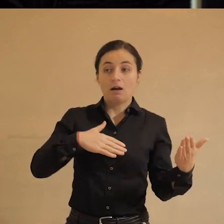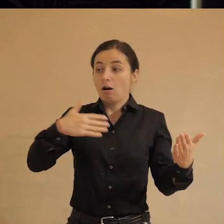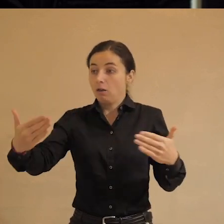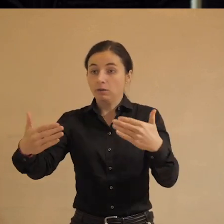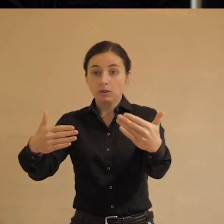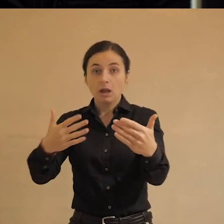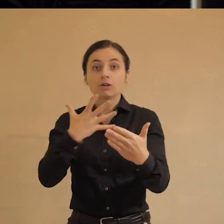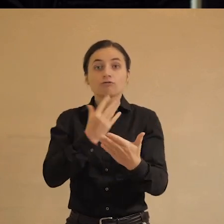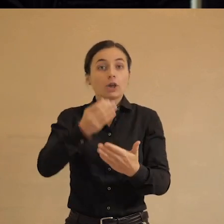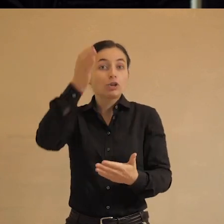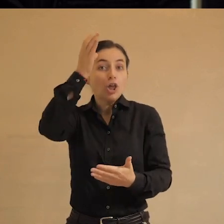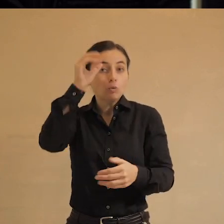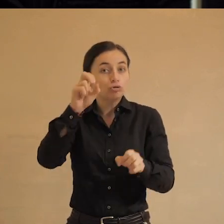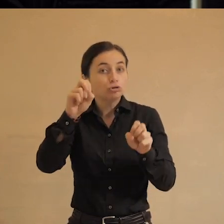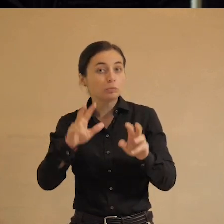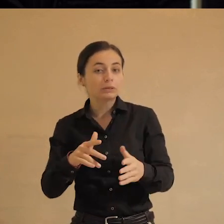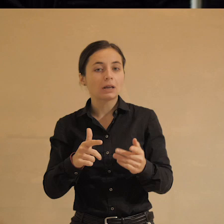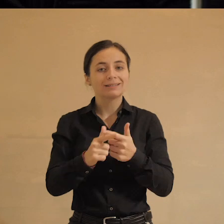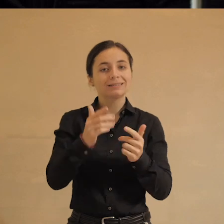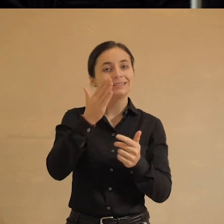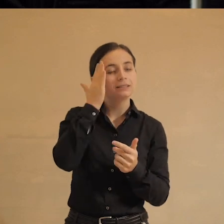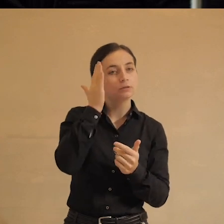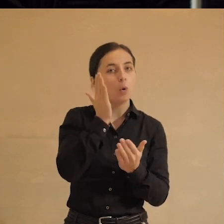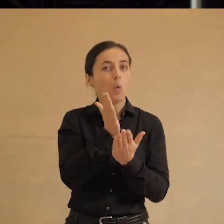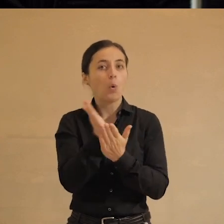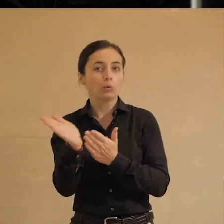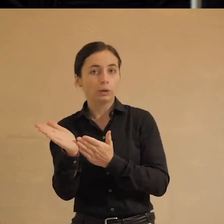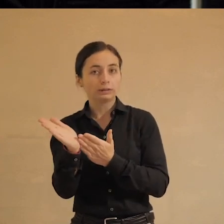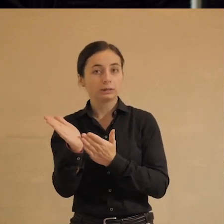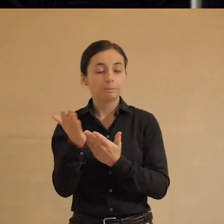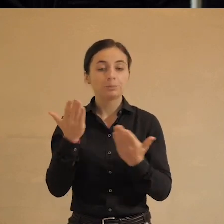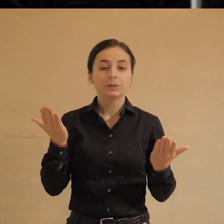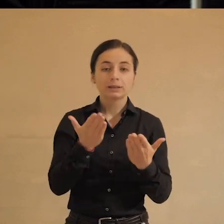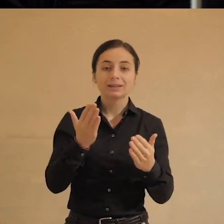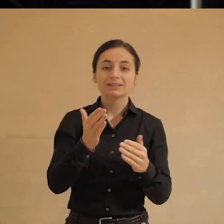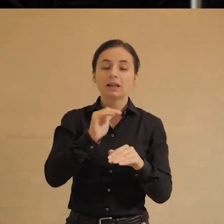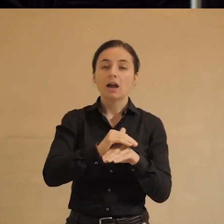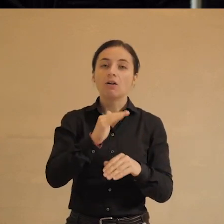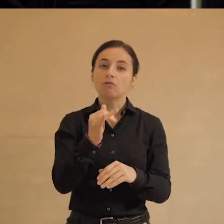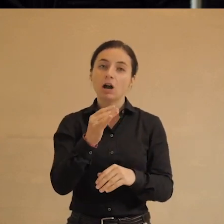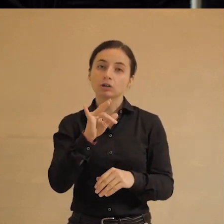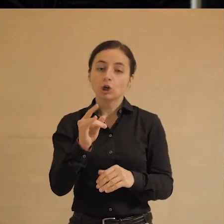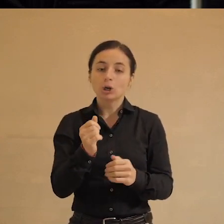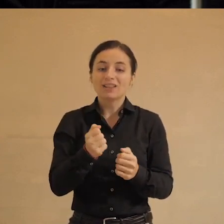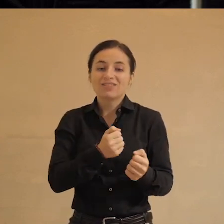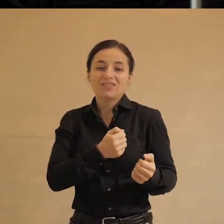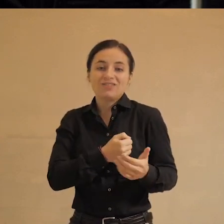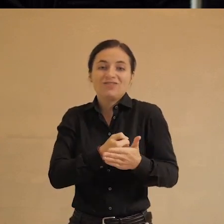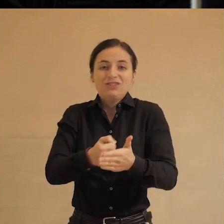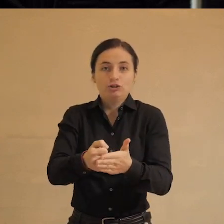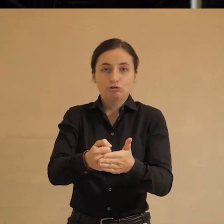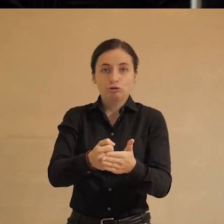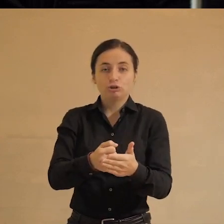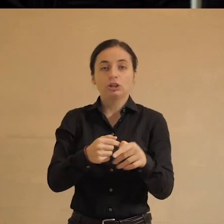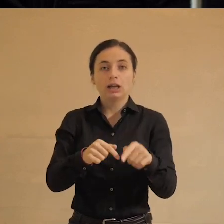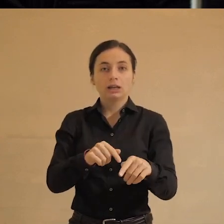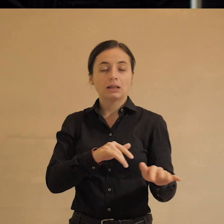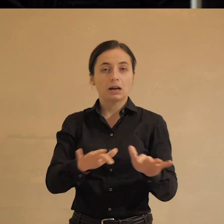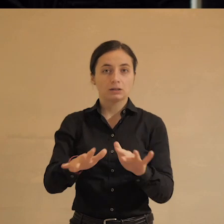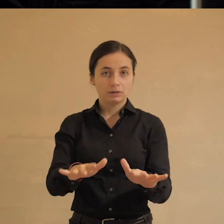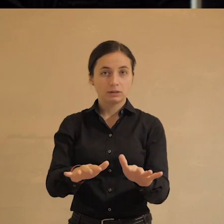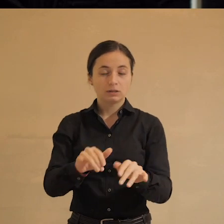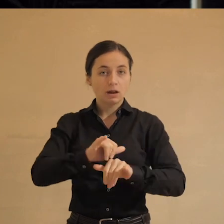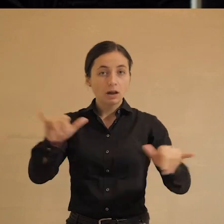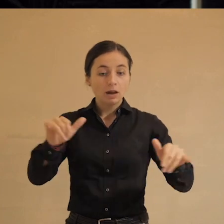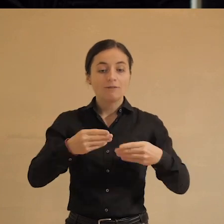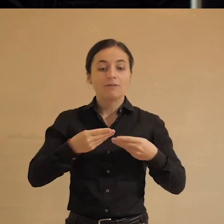научной специальности или склонности, мы можем видеть некоторые факторы, движущие это развитие, влияющие